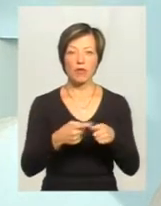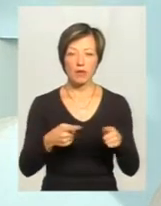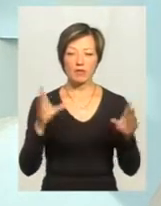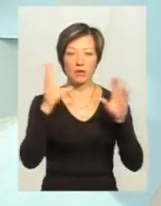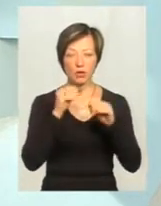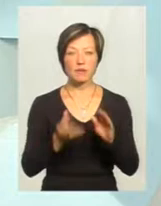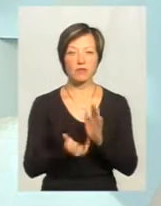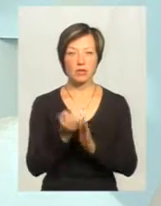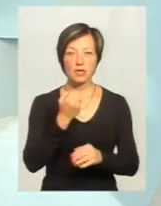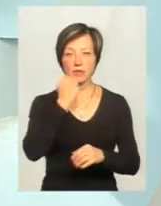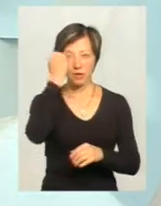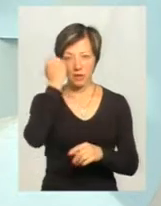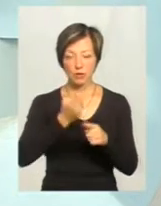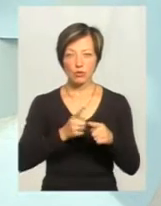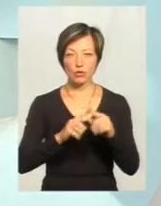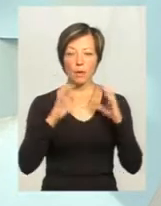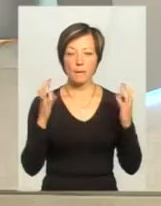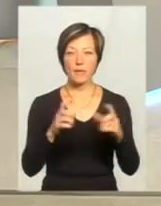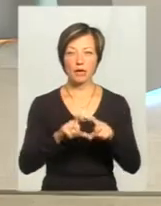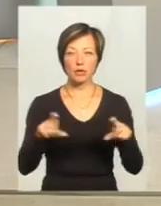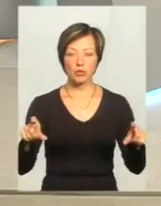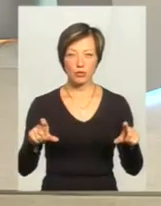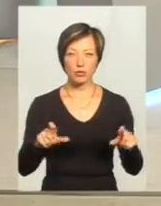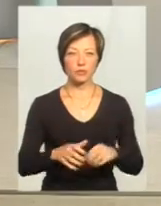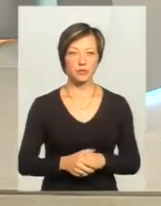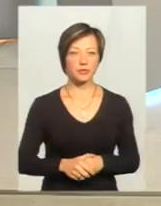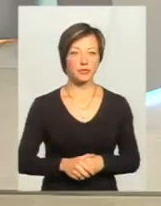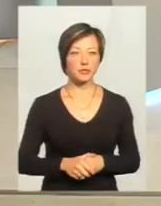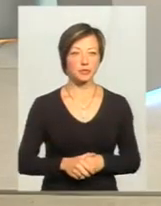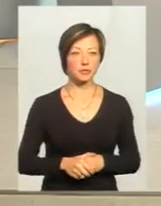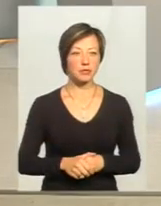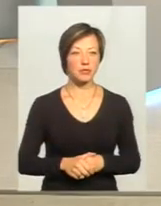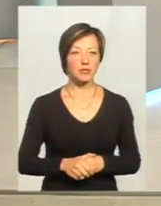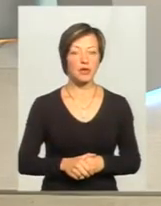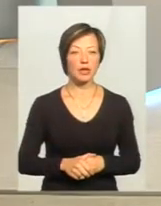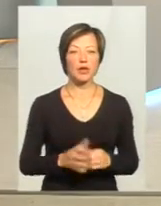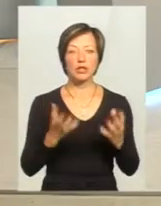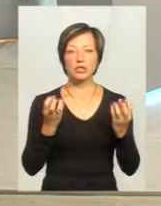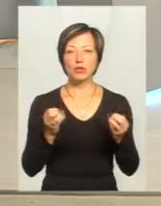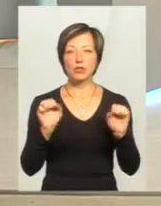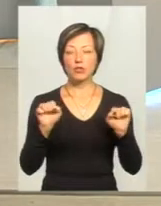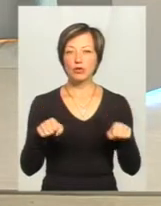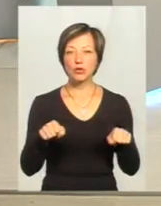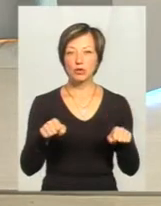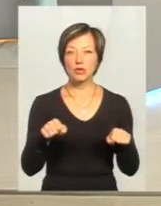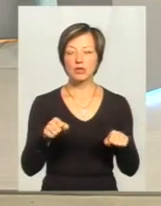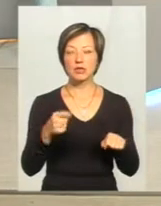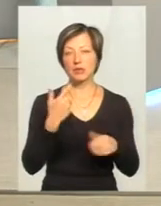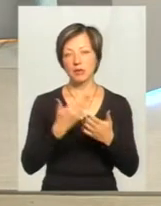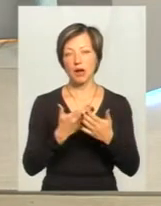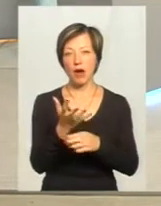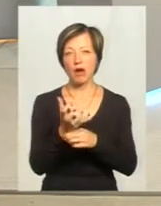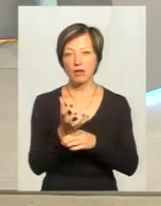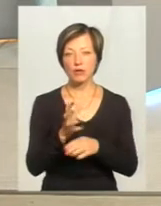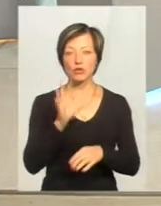вдалося врятувати завдяки саме цьому притулку для птахів лунна долина. От, ну, ще я можу, там гавкою цобаки люди скаржаться, там